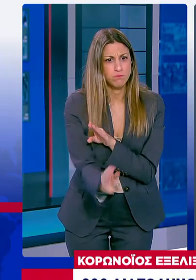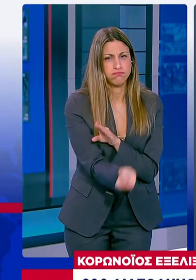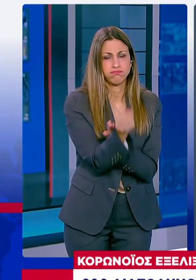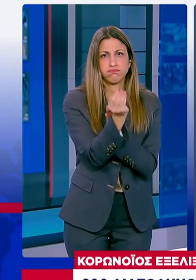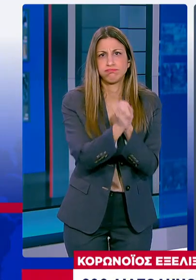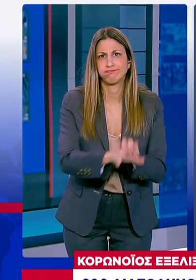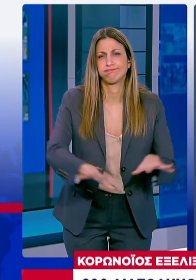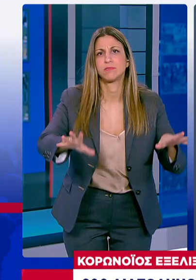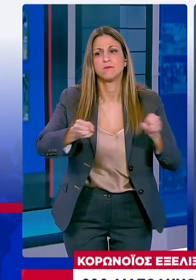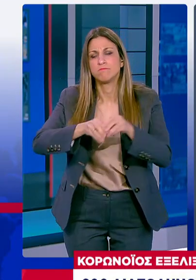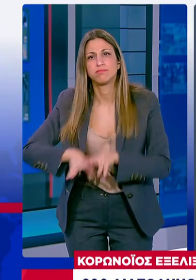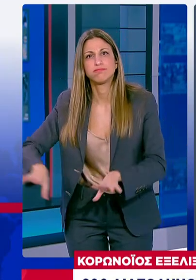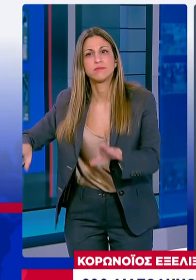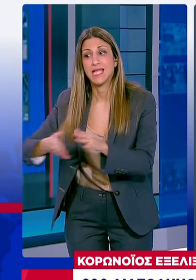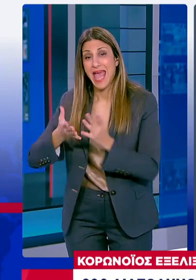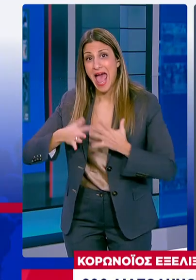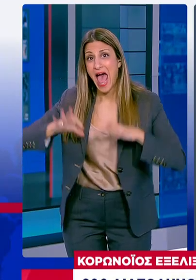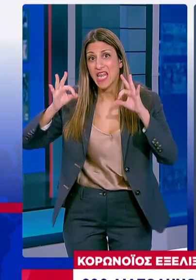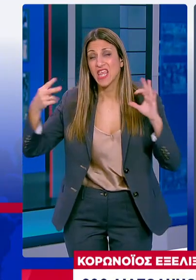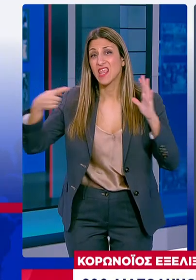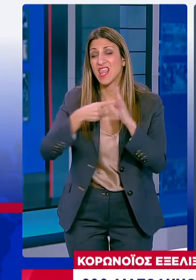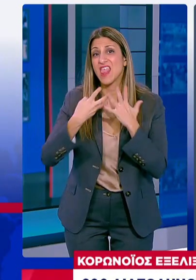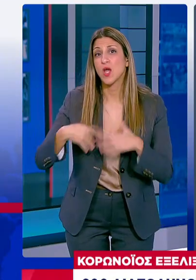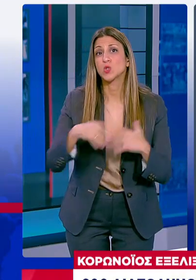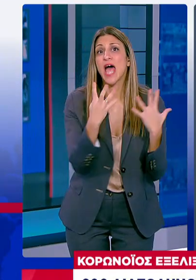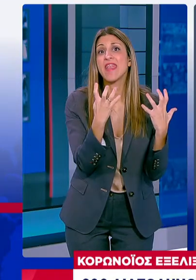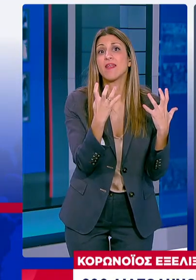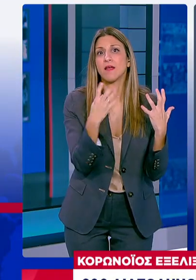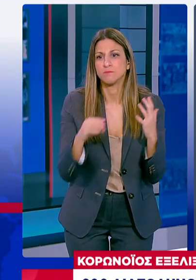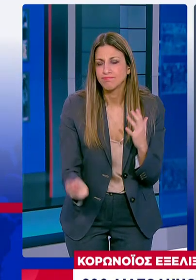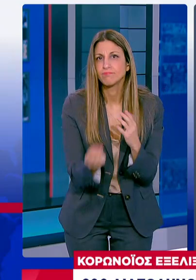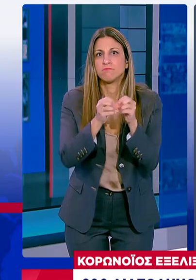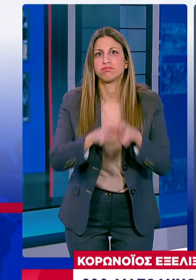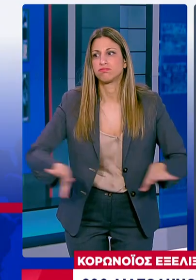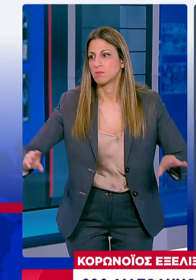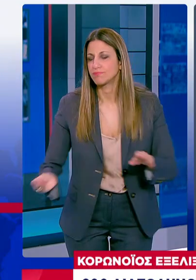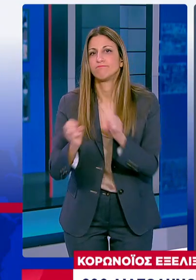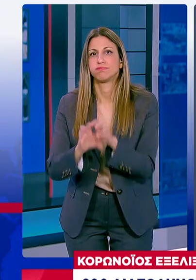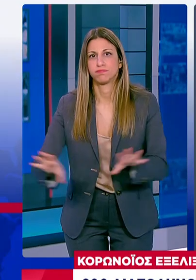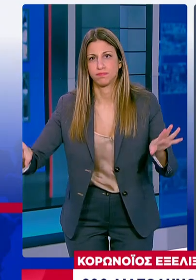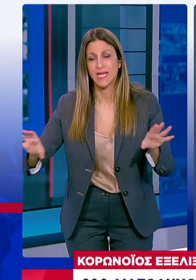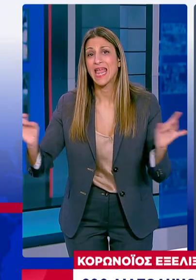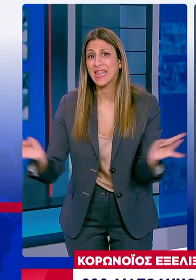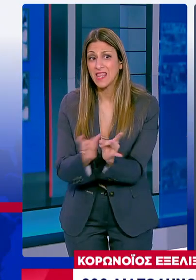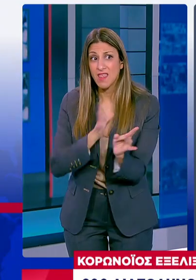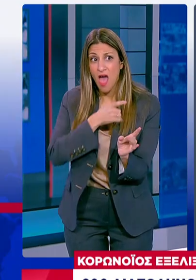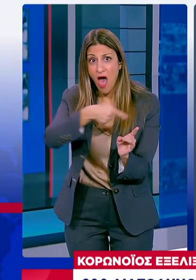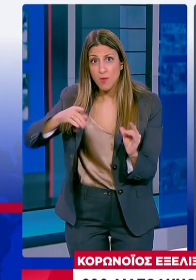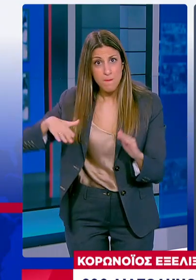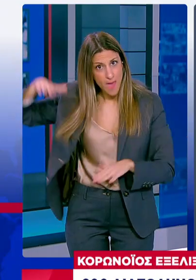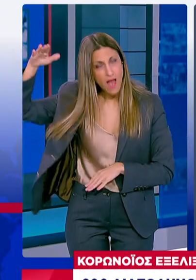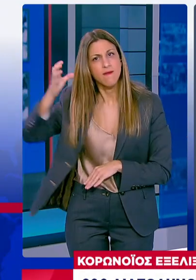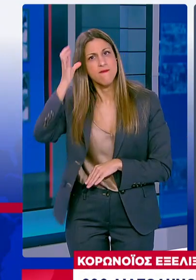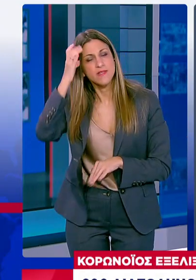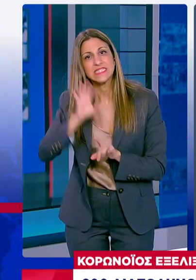μηνυδοκοκικής νόσου Από τις αρχές της δεκαετίας του 1990 Και οι μεγαλύτεροι εξημών σίγουρα θα το θυμάστε Με αποτέλεσμα